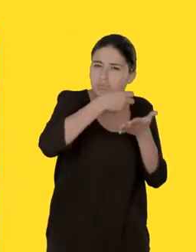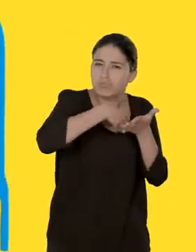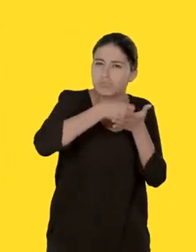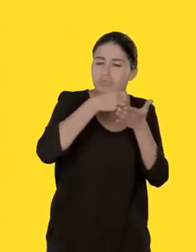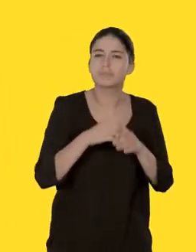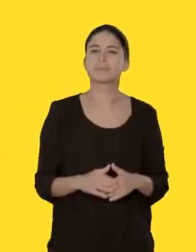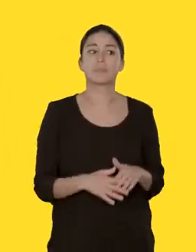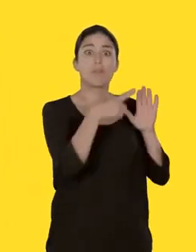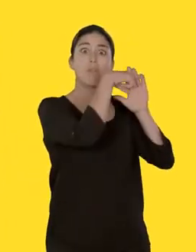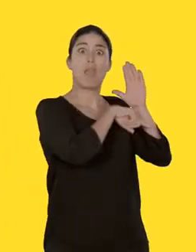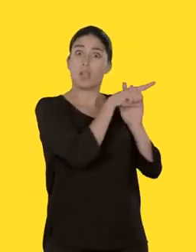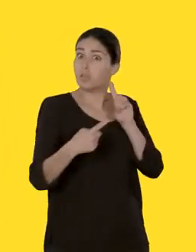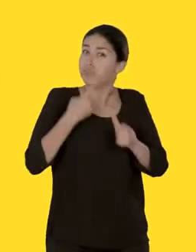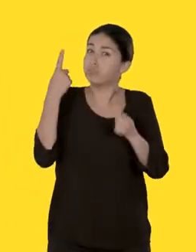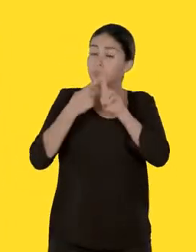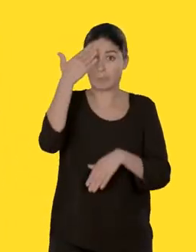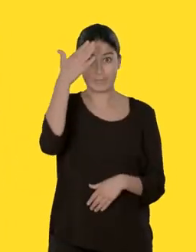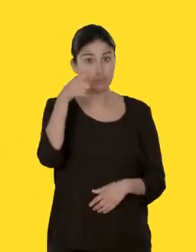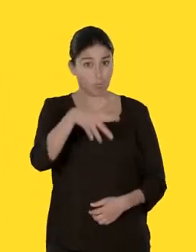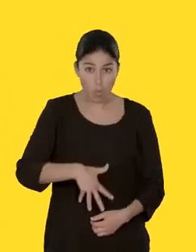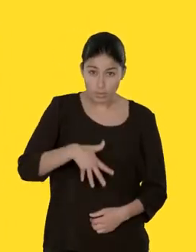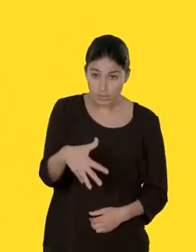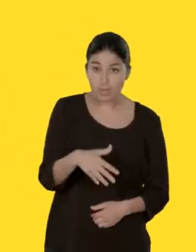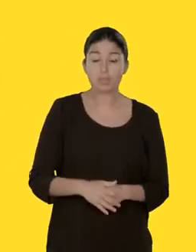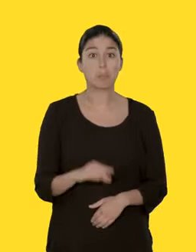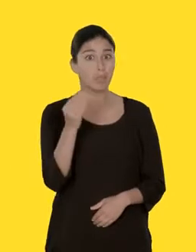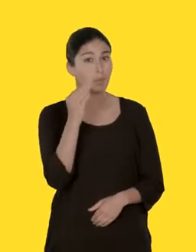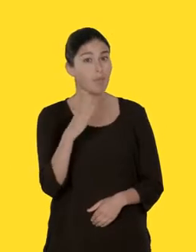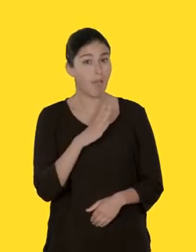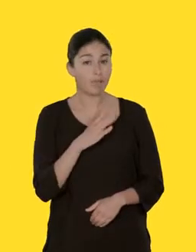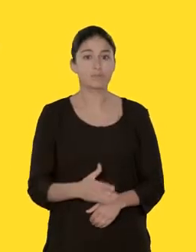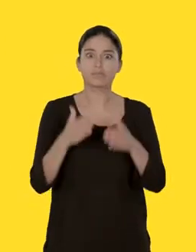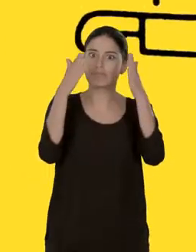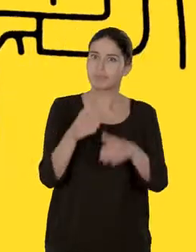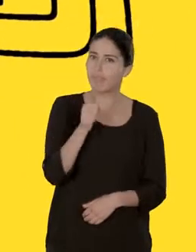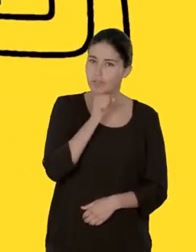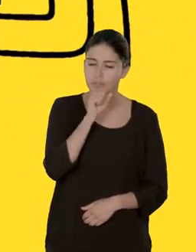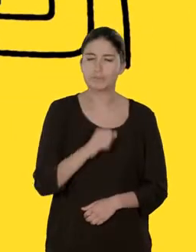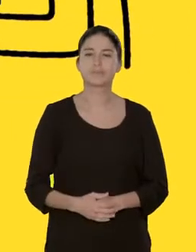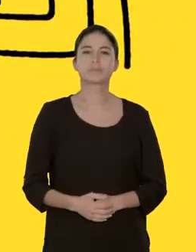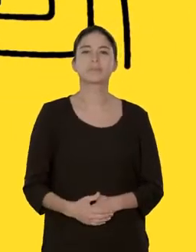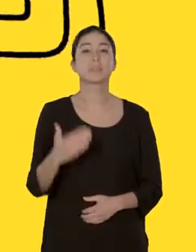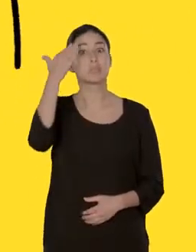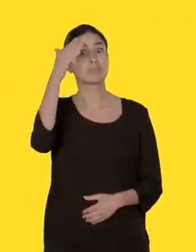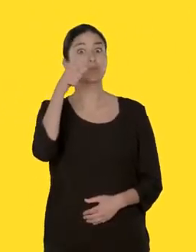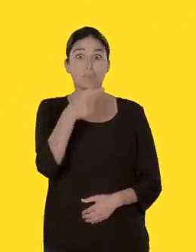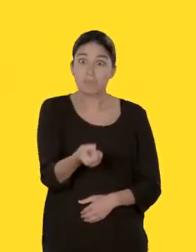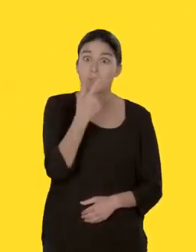Vous êtes particulièrement concerné si vous êtes enceinte, vous avez un bébé, vous êtes une personne âgée.